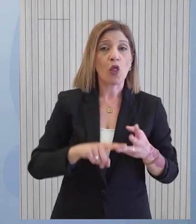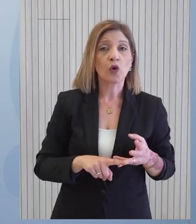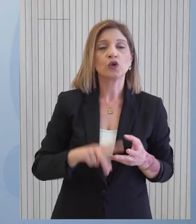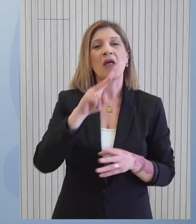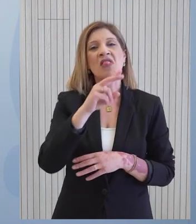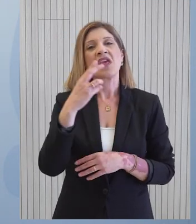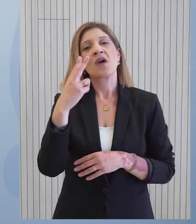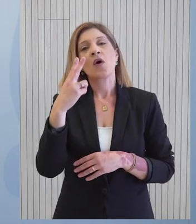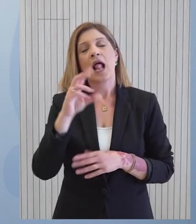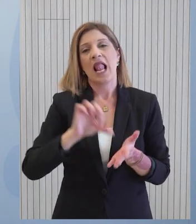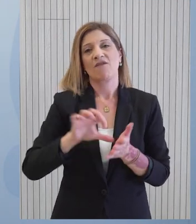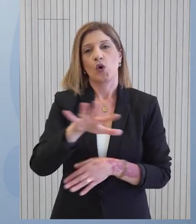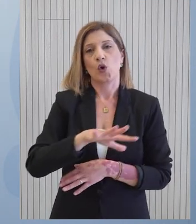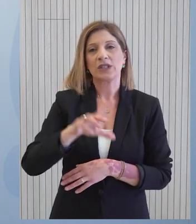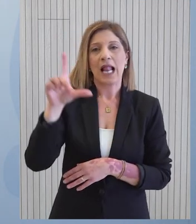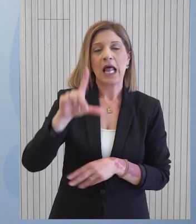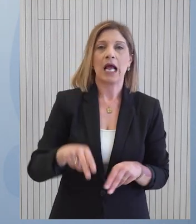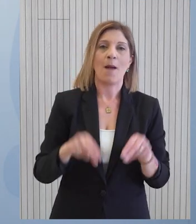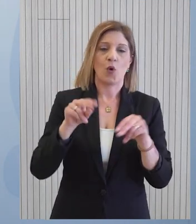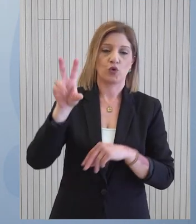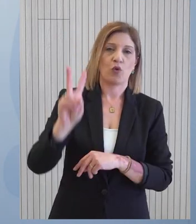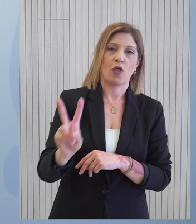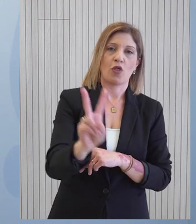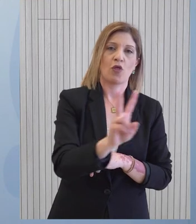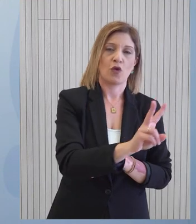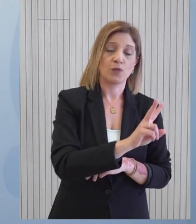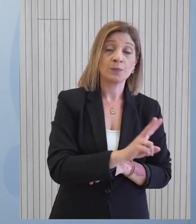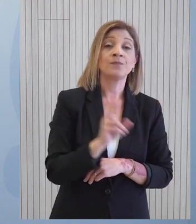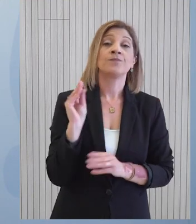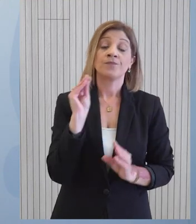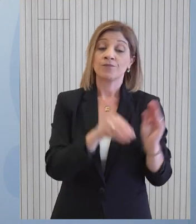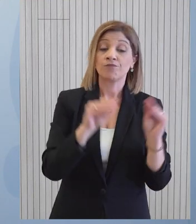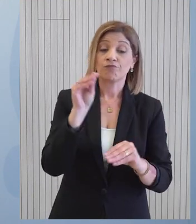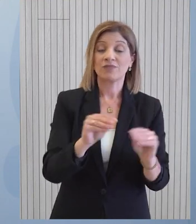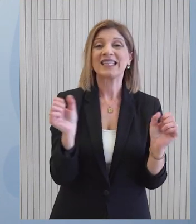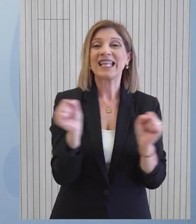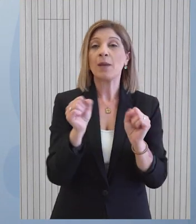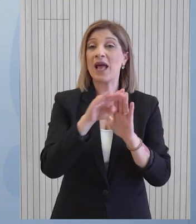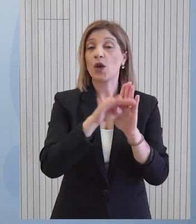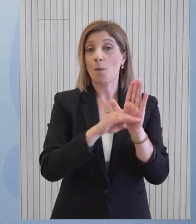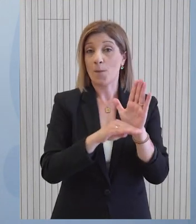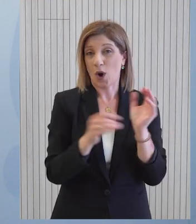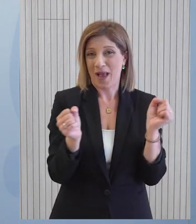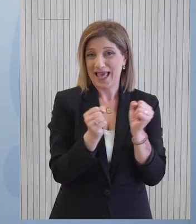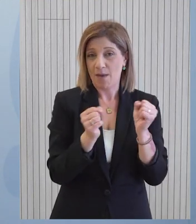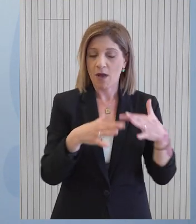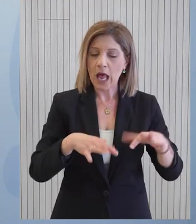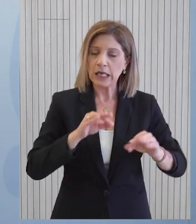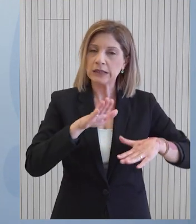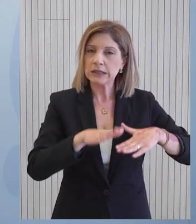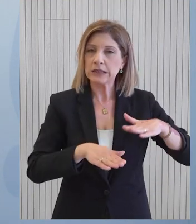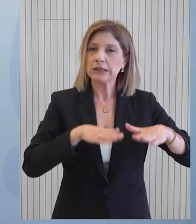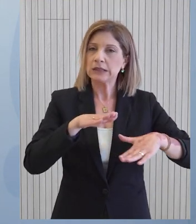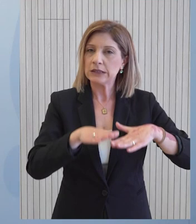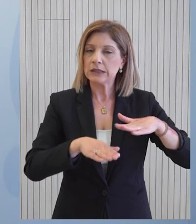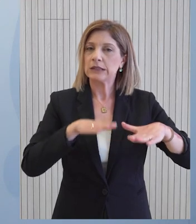2 στην δασική περιφέρεια Λευκοσίας, Λάρναγας και Αμοχώστου. Η στελέχωση του χειμερινού προγράμματος επιφυλακής θα αρχίσει σταδιακά και